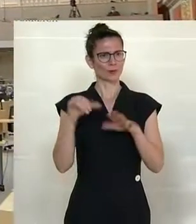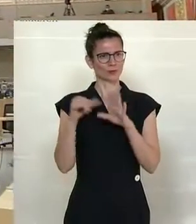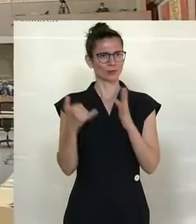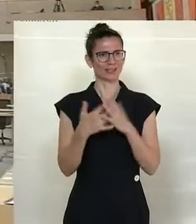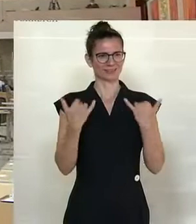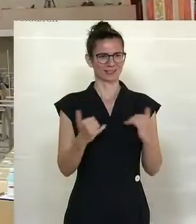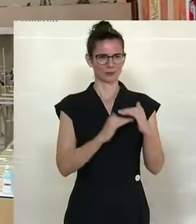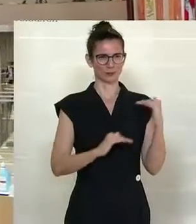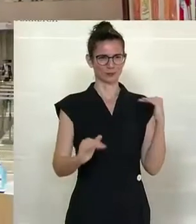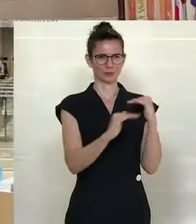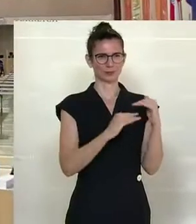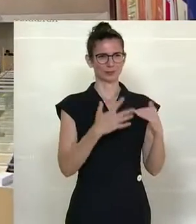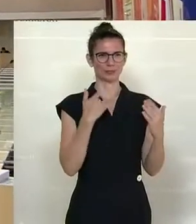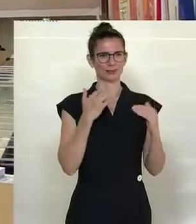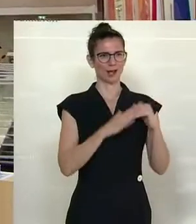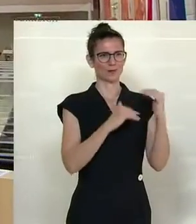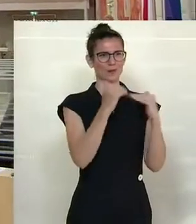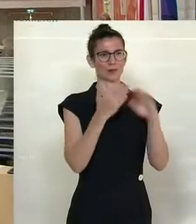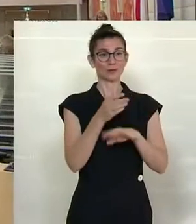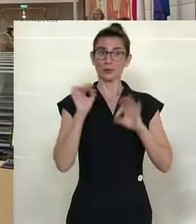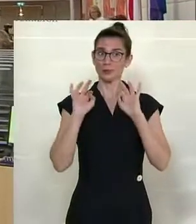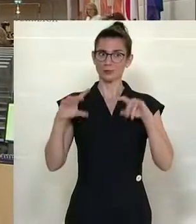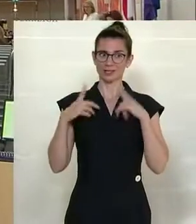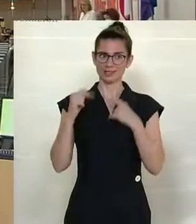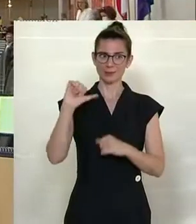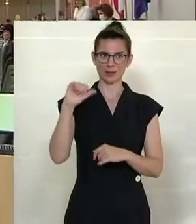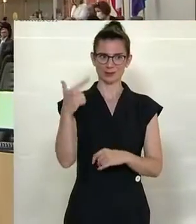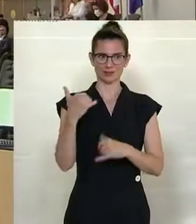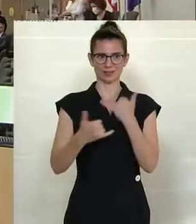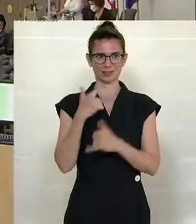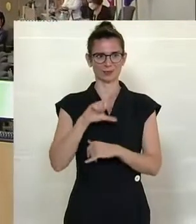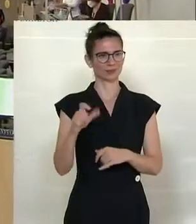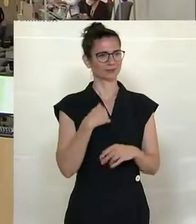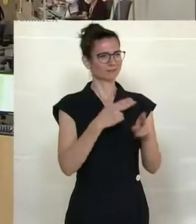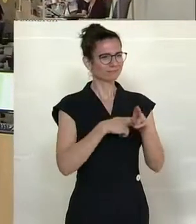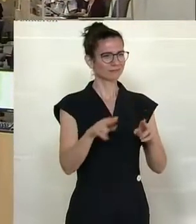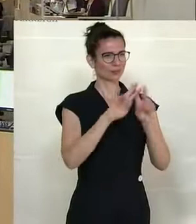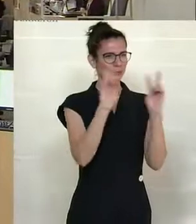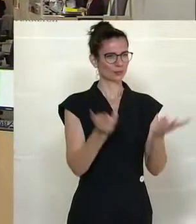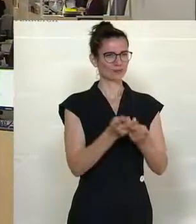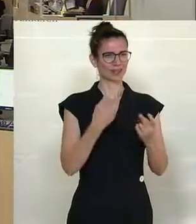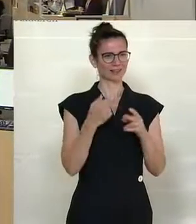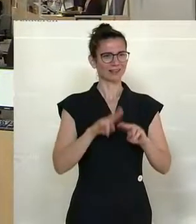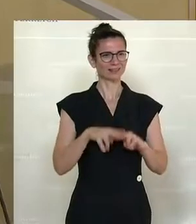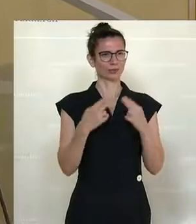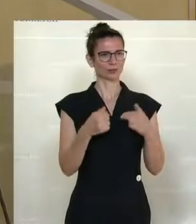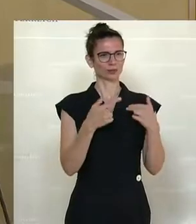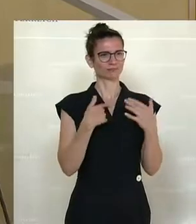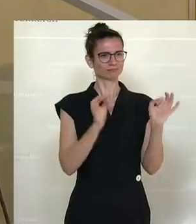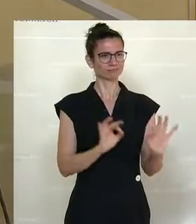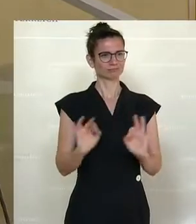Grundlage für gutes Leben im 21. Jahrhundert. Eine saubere Umwelt, eine intakte Natur, die